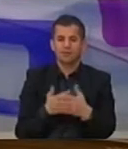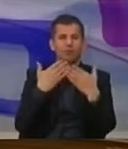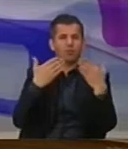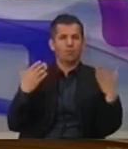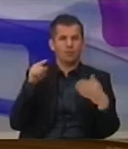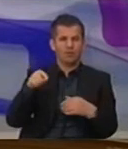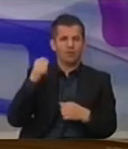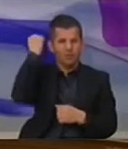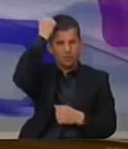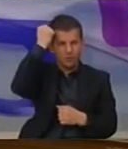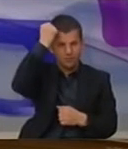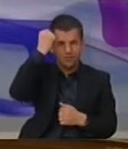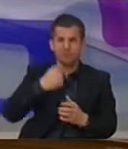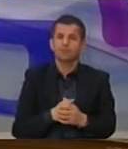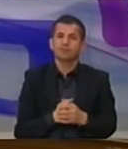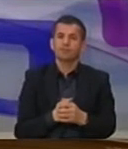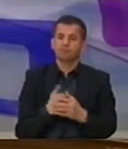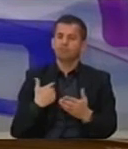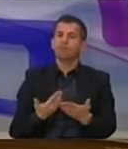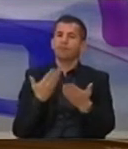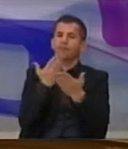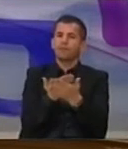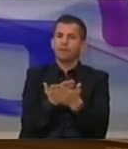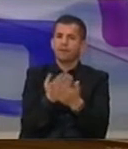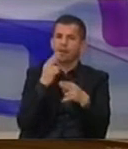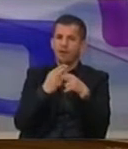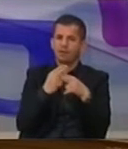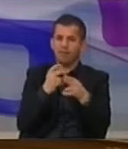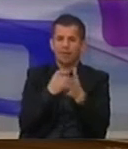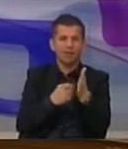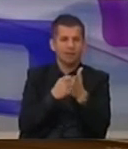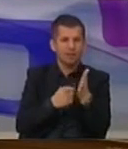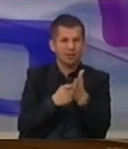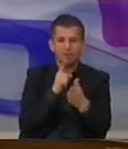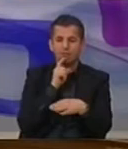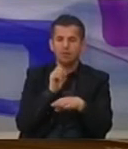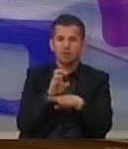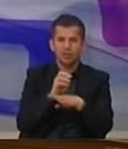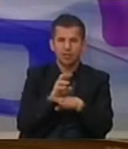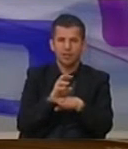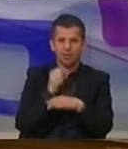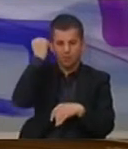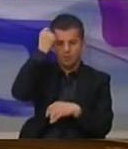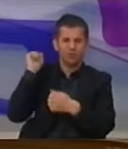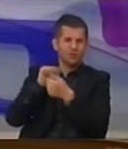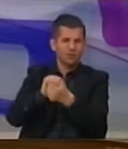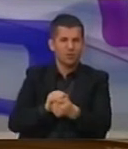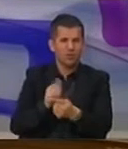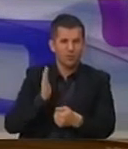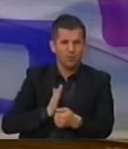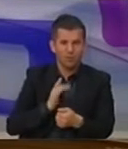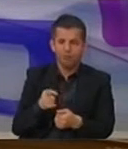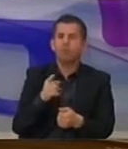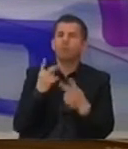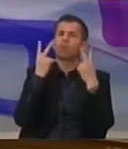Kosovës. Ne kemi propozuar listën me emra të antarve të mundshëm të këshilit të Kosovës për trashigimi kulturore, sepse është